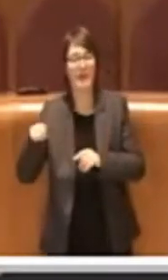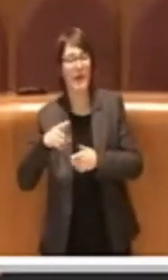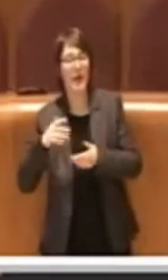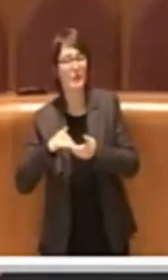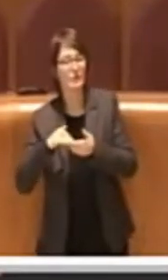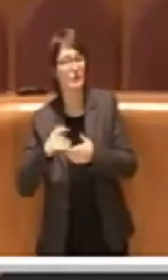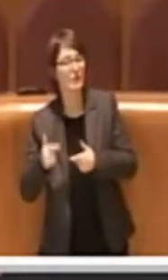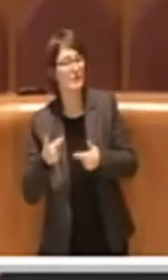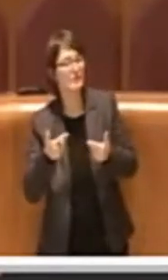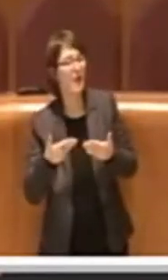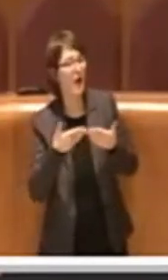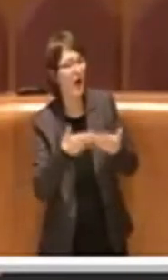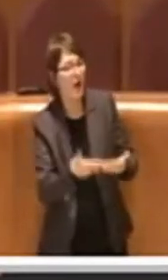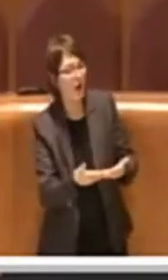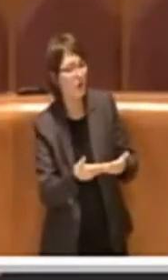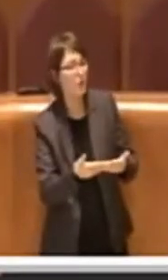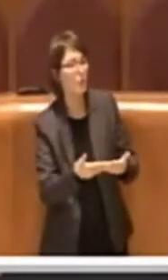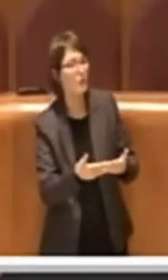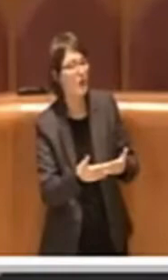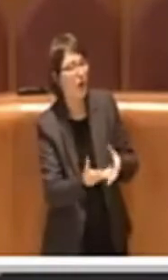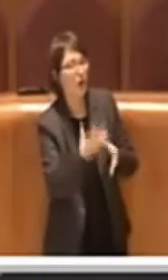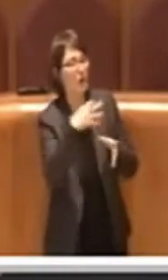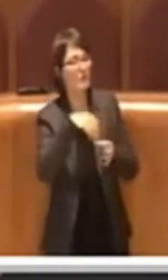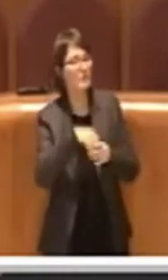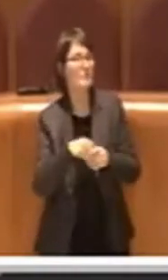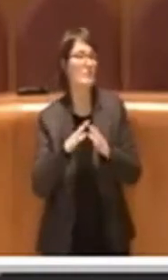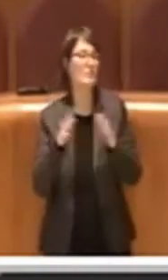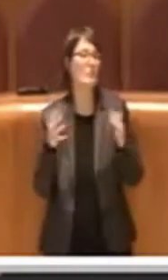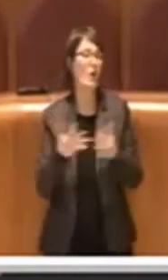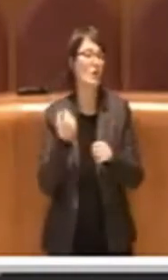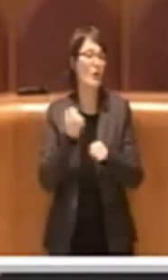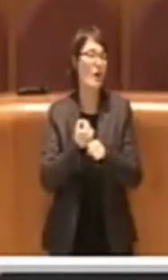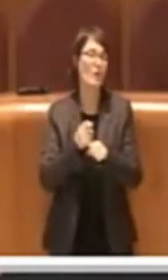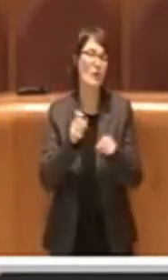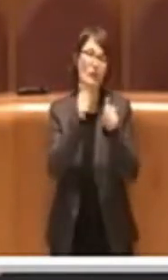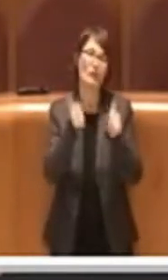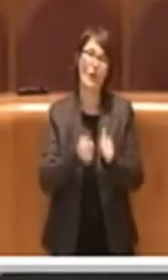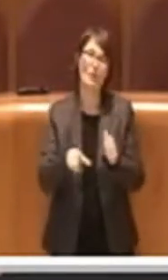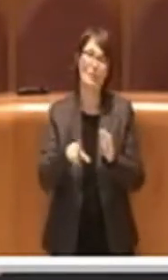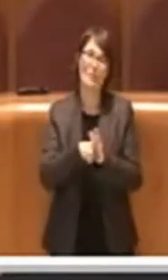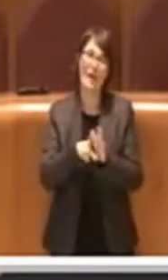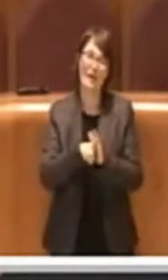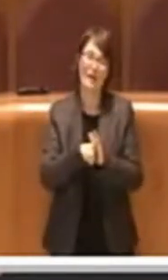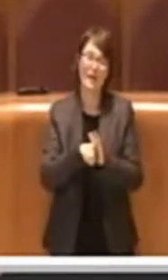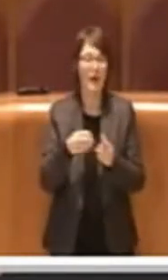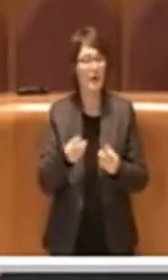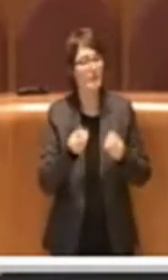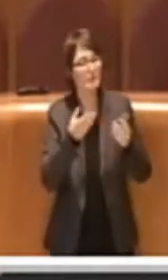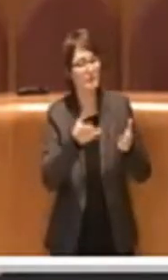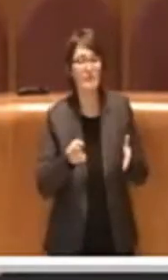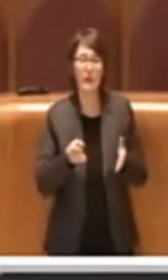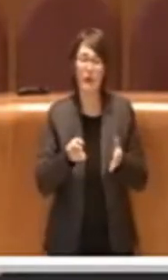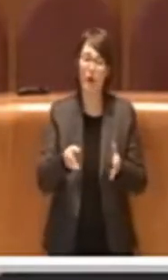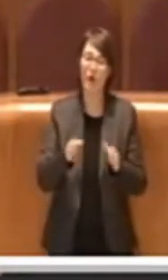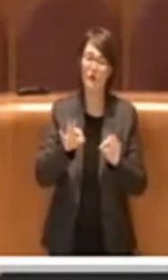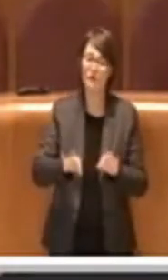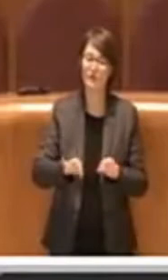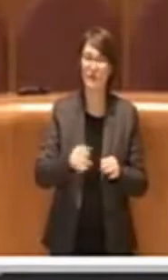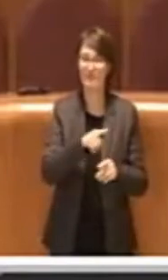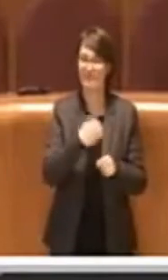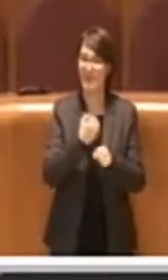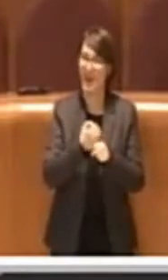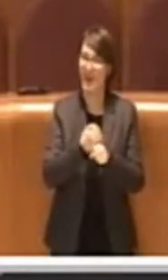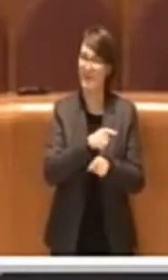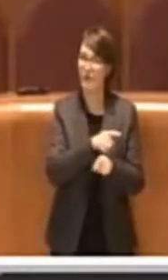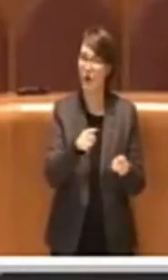lavoro in maniera legale e gli fanno fare tutto il percorso per far sì che poi il loro lavoro venga